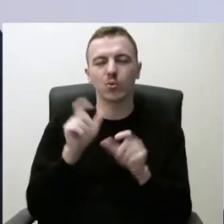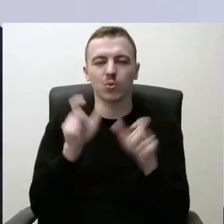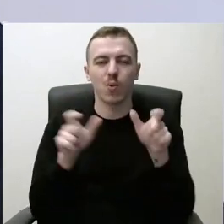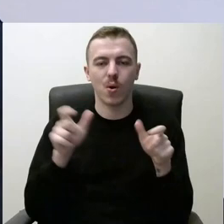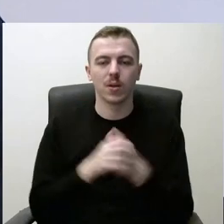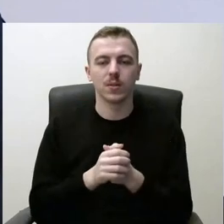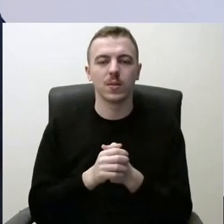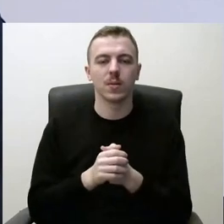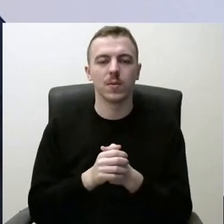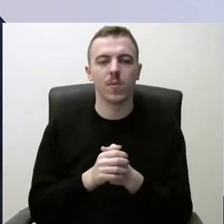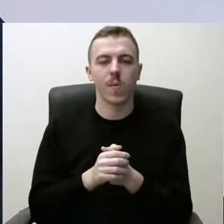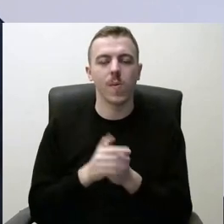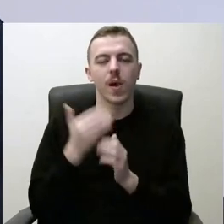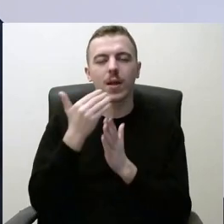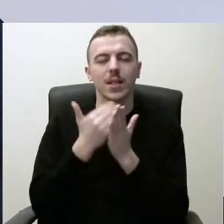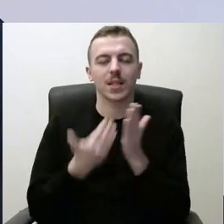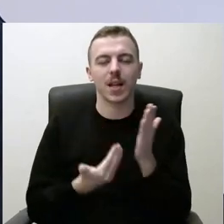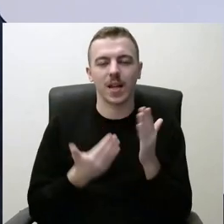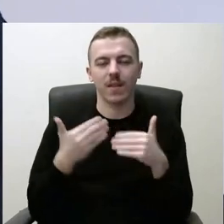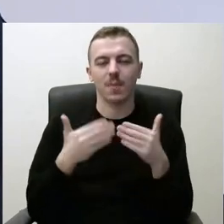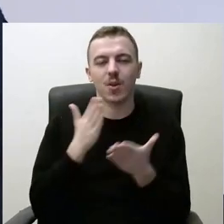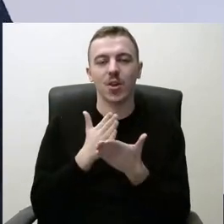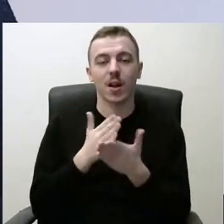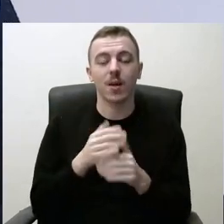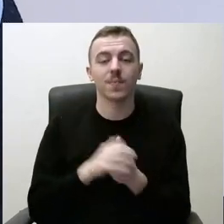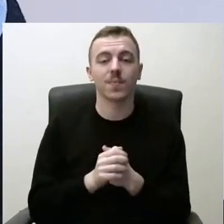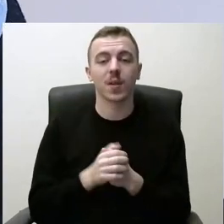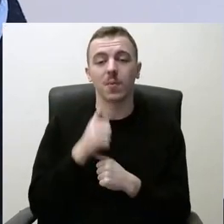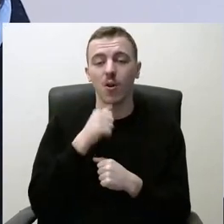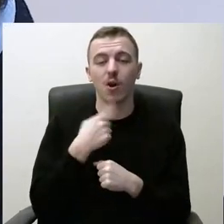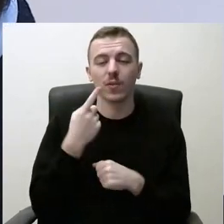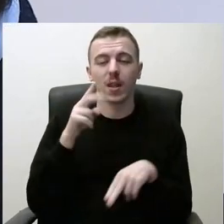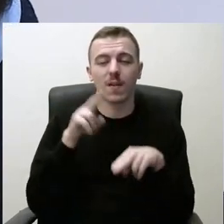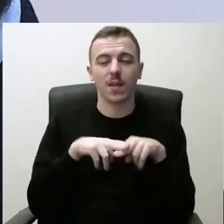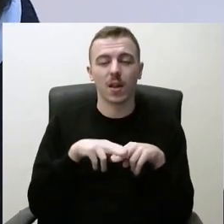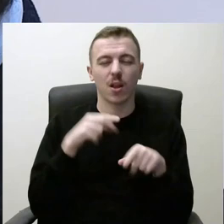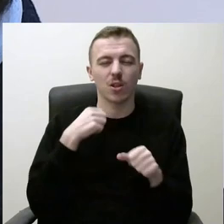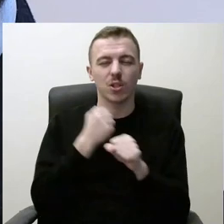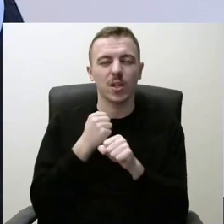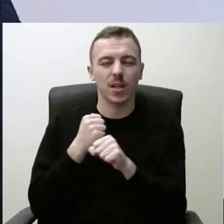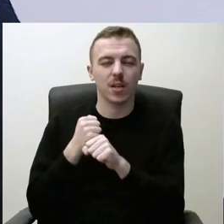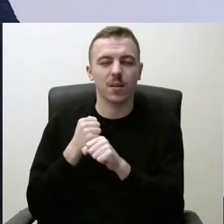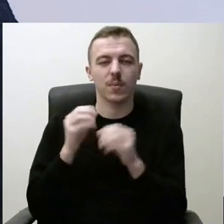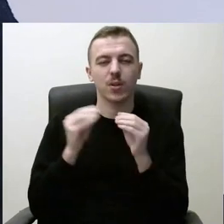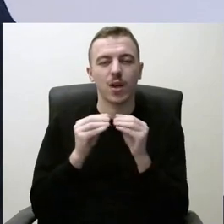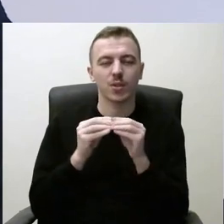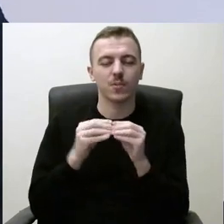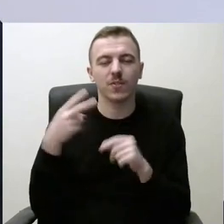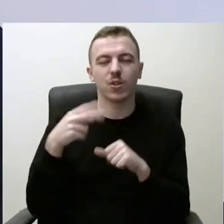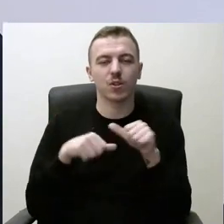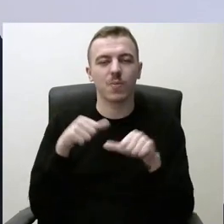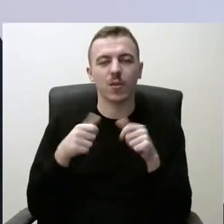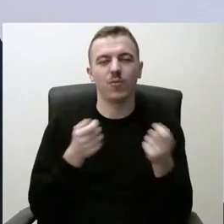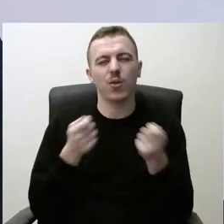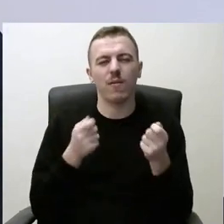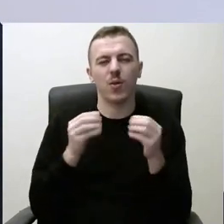Tokia taisykliai gyvenime yra paprastai. Jeigu tu vienoj vietoj dirbi 10-20 metų, vadovauji